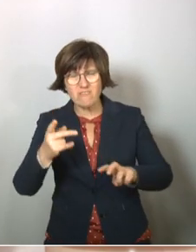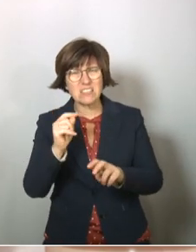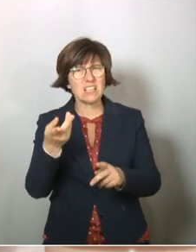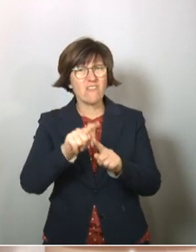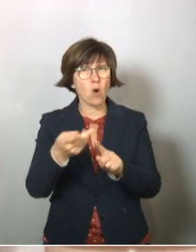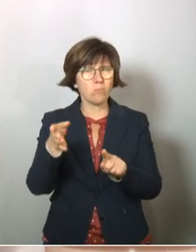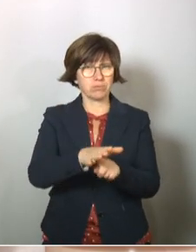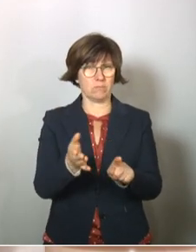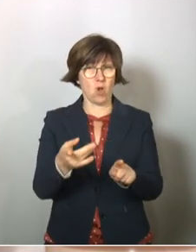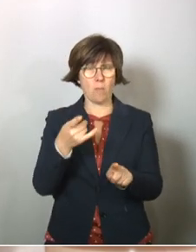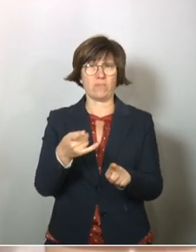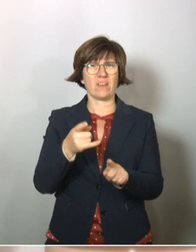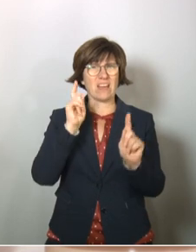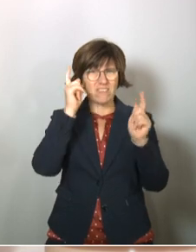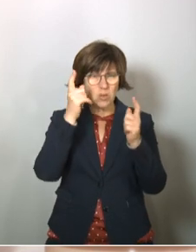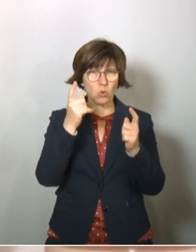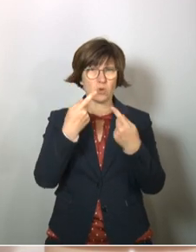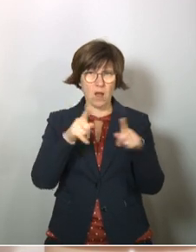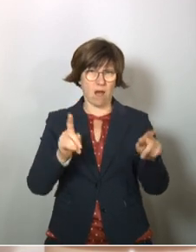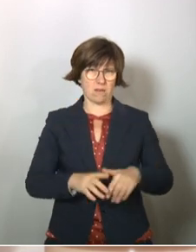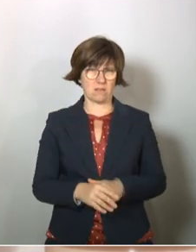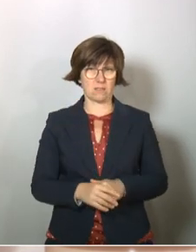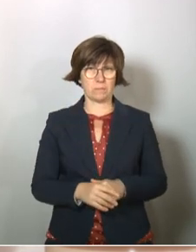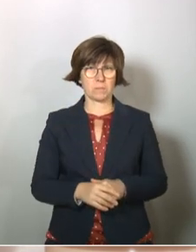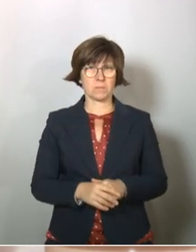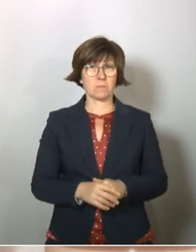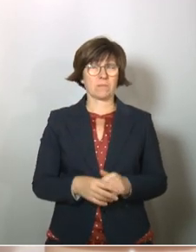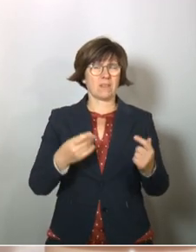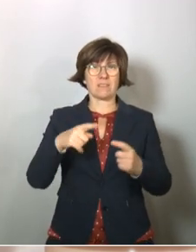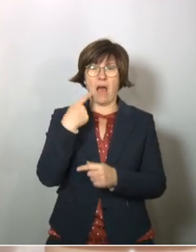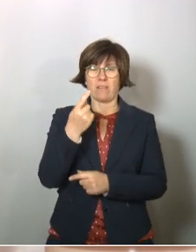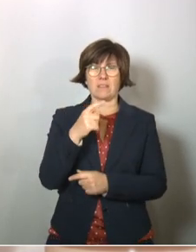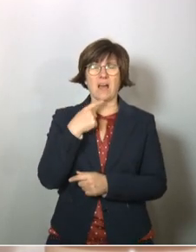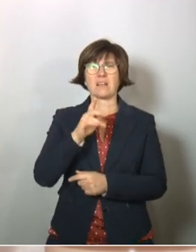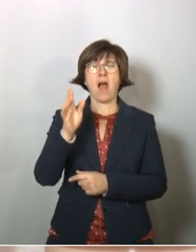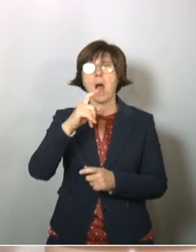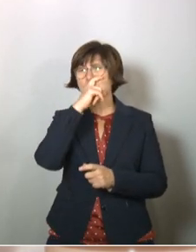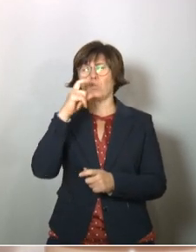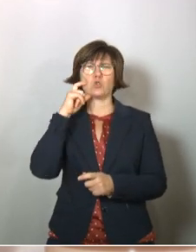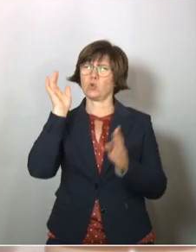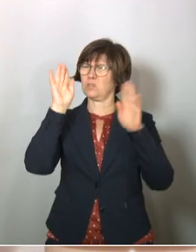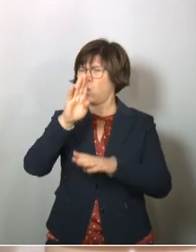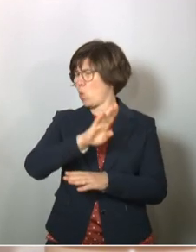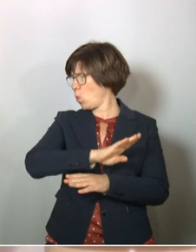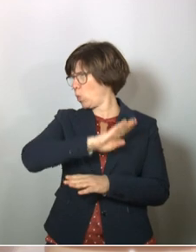Toten gestorben sind. Ob es vielleicht das Virus war oder irgendwas anderes. Es hat geheißen, Mundschutz völlig